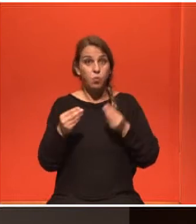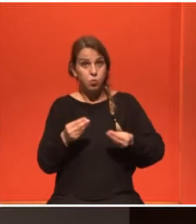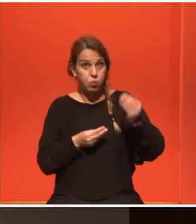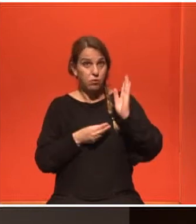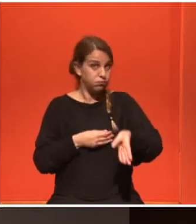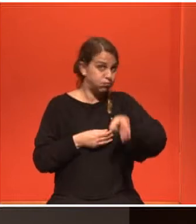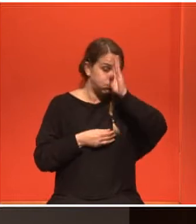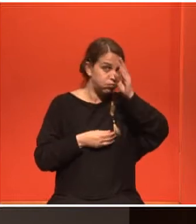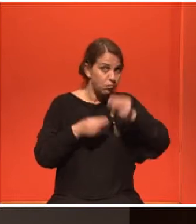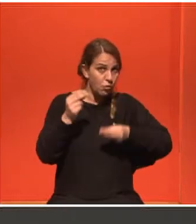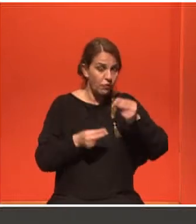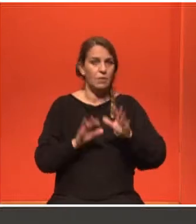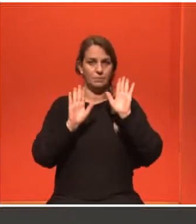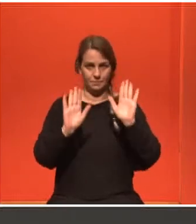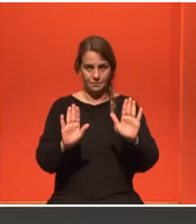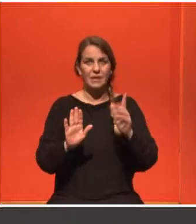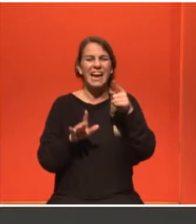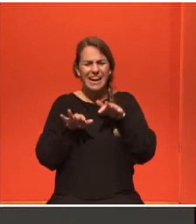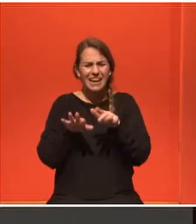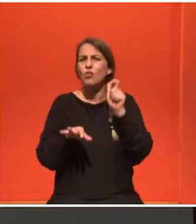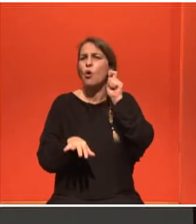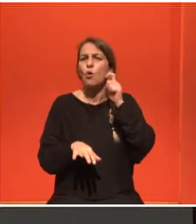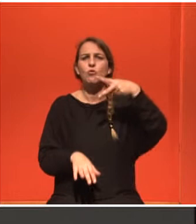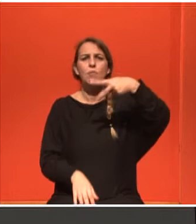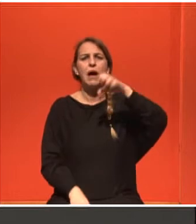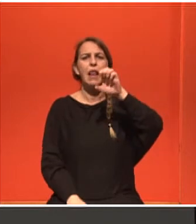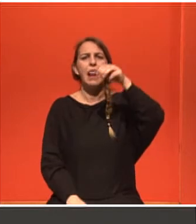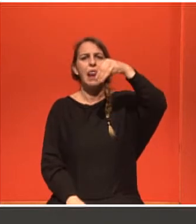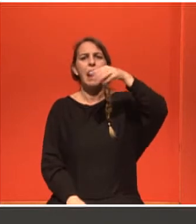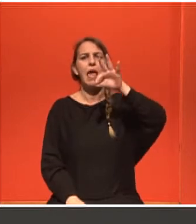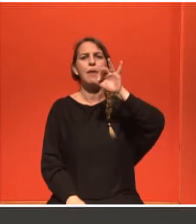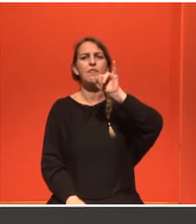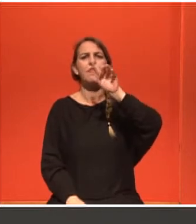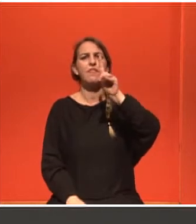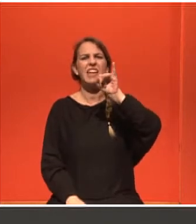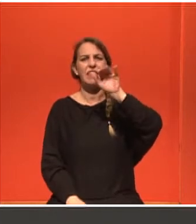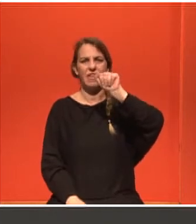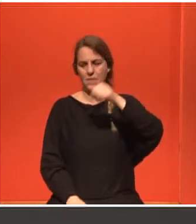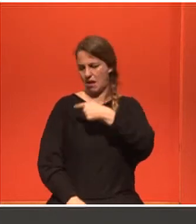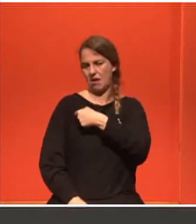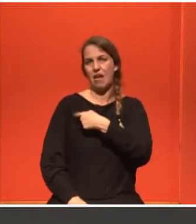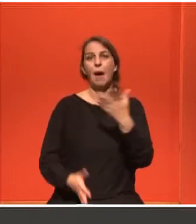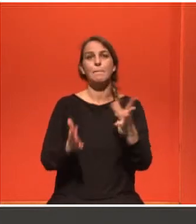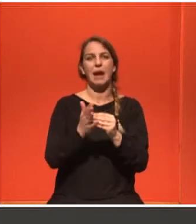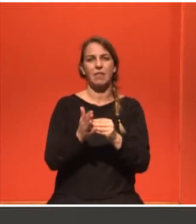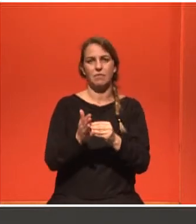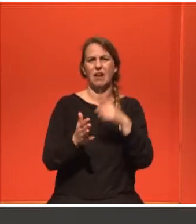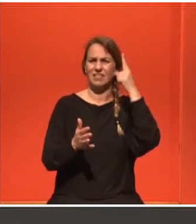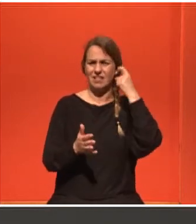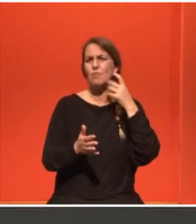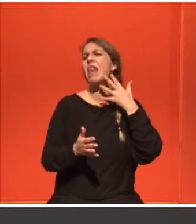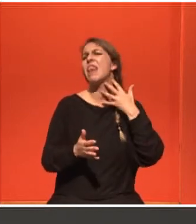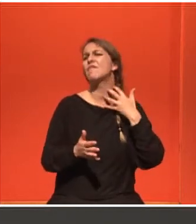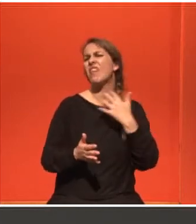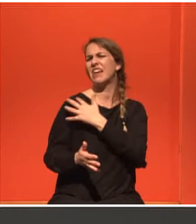Καταρχάς θα πούμε ότι το λεμφίδημα είναι ένας κίνδυνος που υπάρχει μετά από τις επεμβάσεις που γίνονται στη μασχαλία κοιλότητα, ειδικά λεμφαδενικό καθαρισμό.